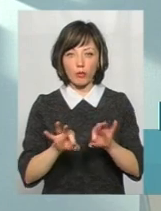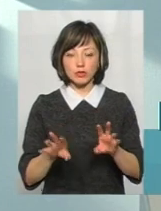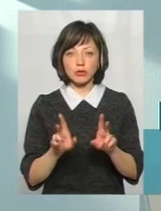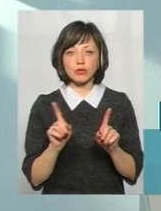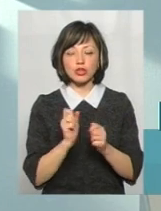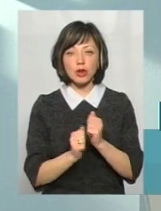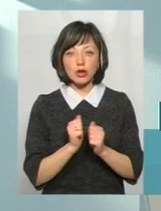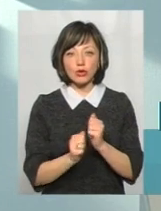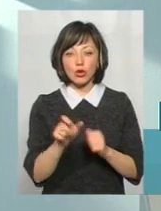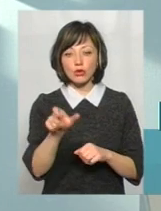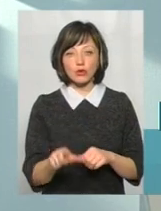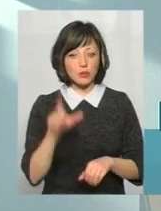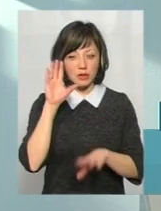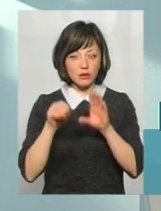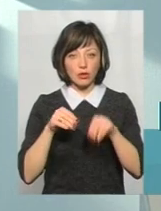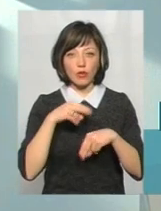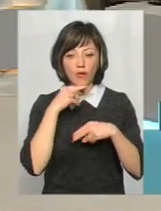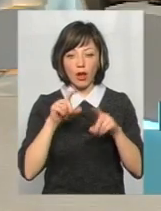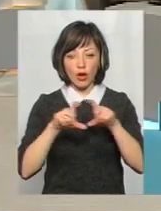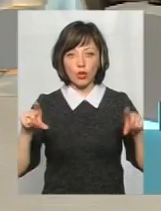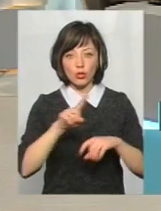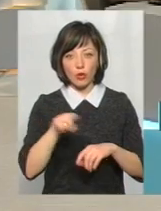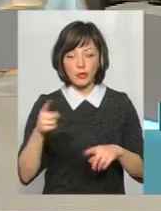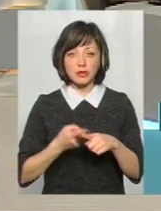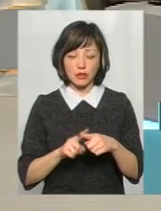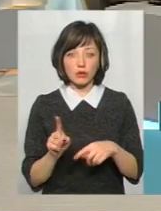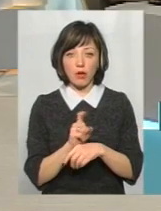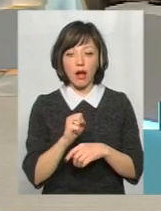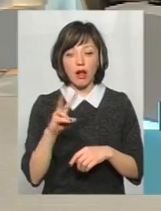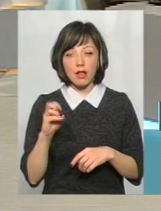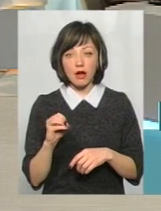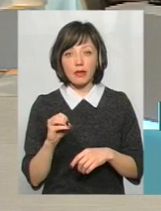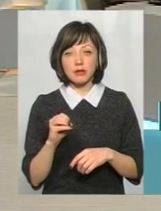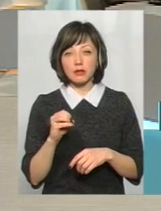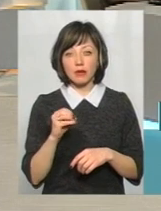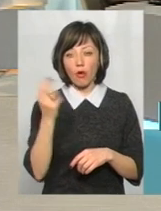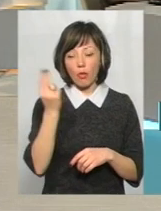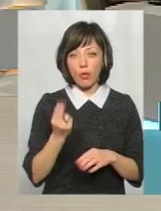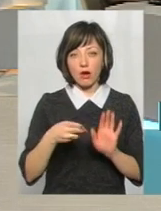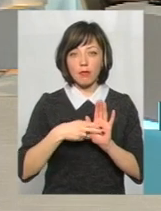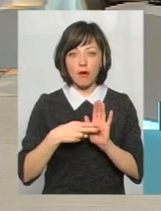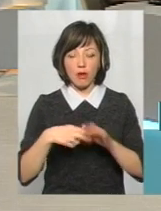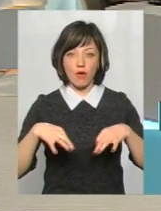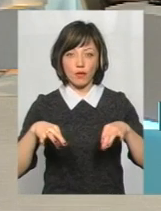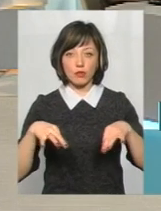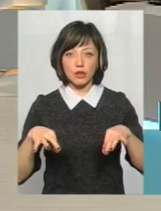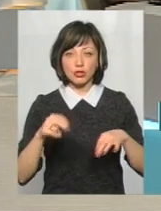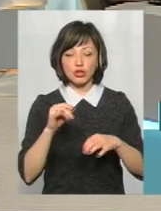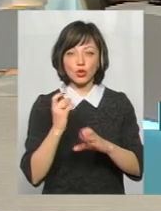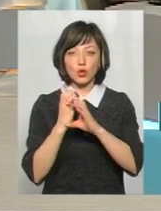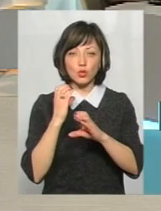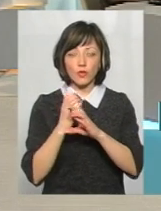Тобто дуже часто особи не звертають увагу на номерні знаки. Ну, це нормально, але потрібно хоча б колір запам'ятати, марку автомобіля, там чи це